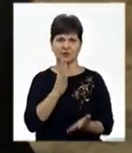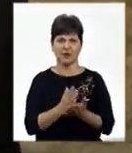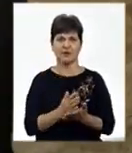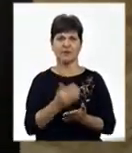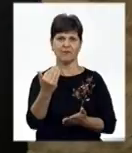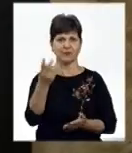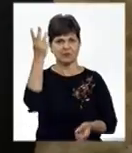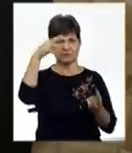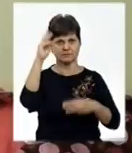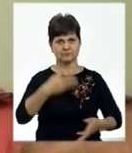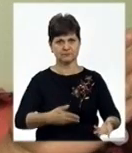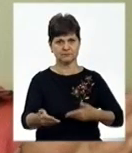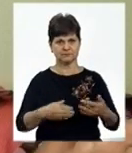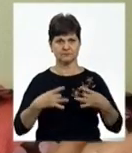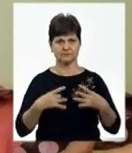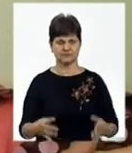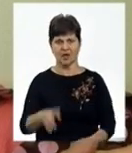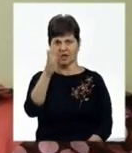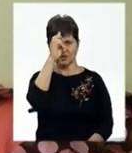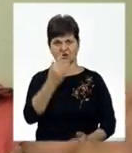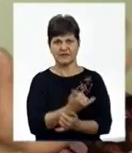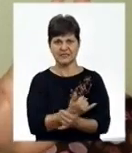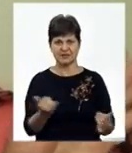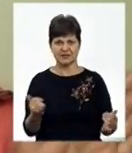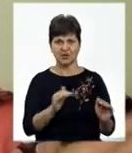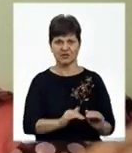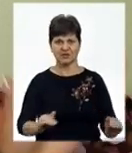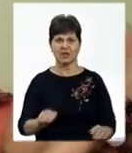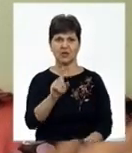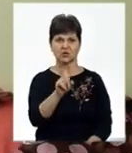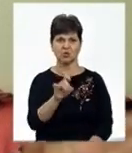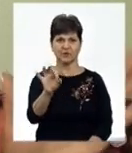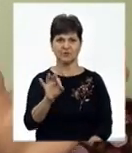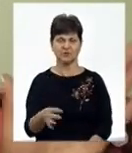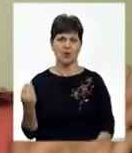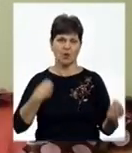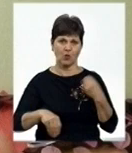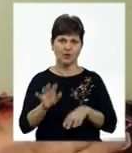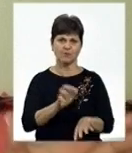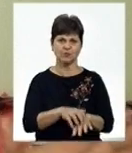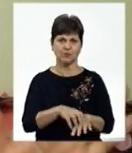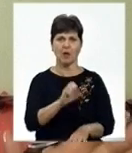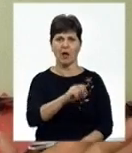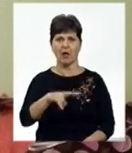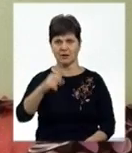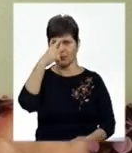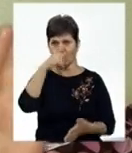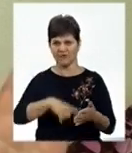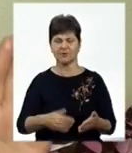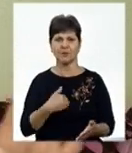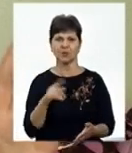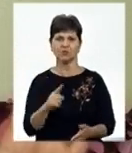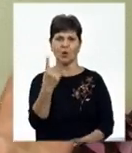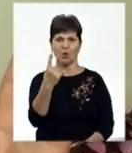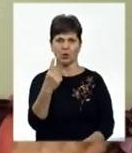них спеціально на свята. Держава забезпечує дітей 100% і одягом, взуттям. Але повірте мені, що